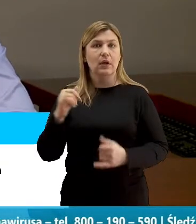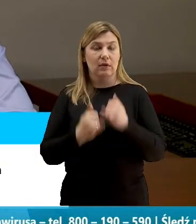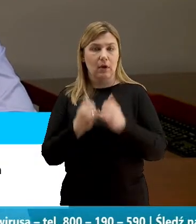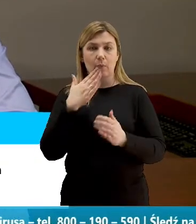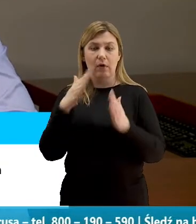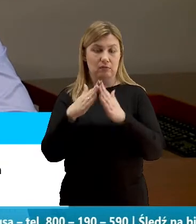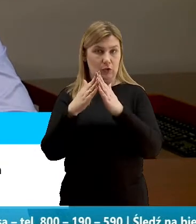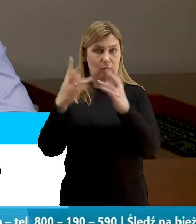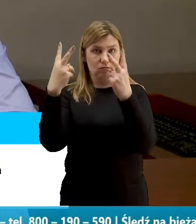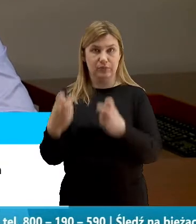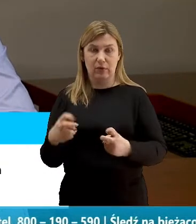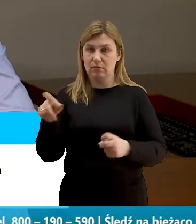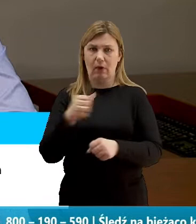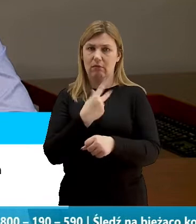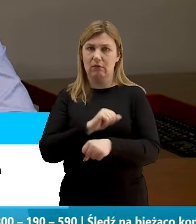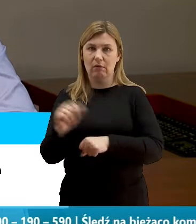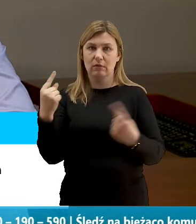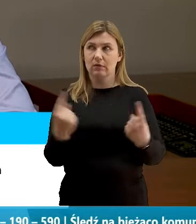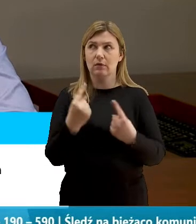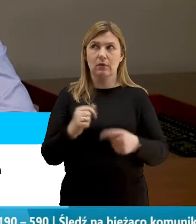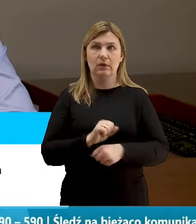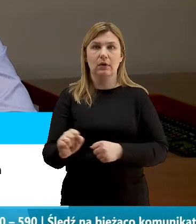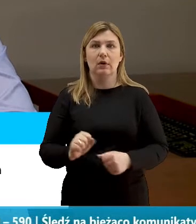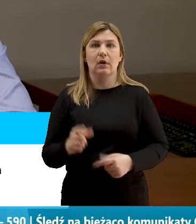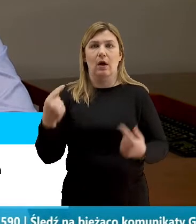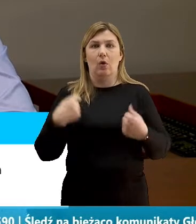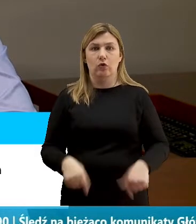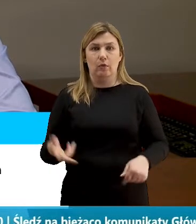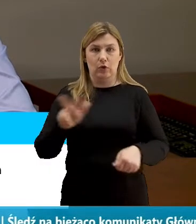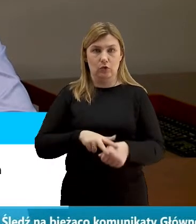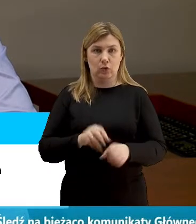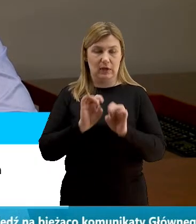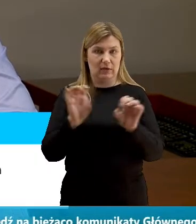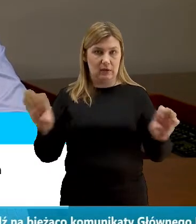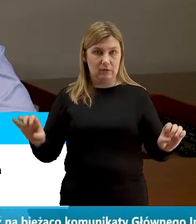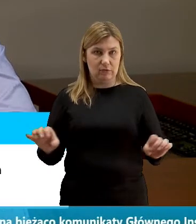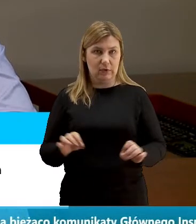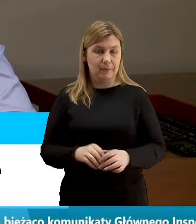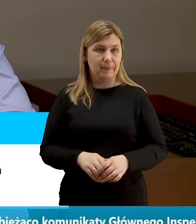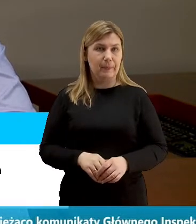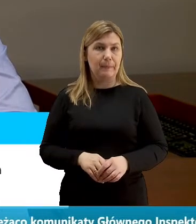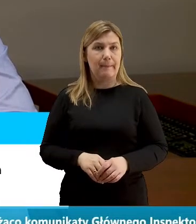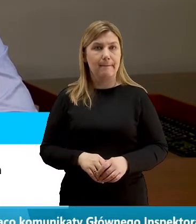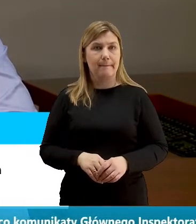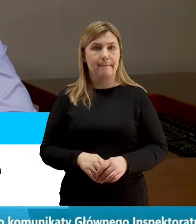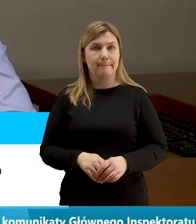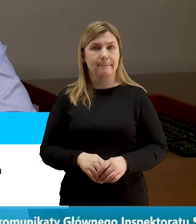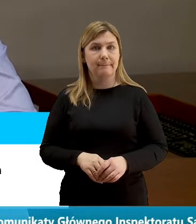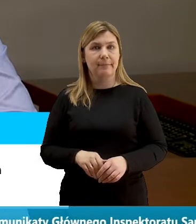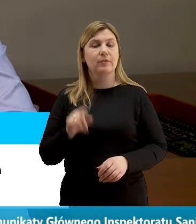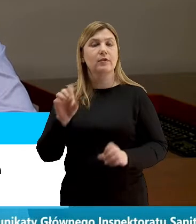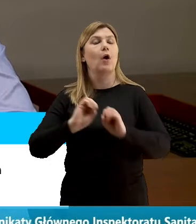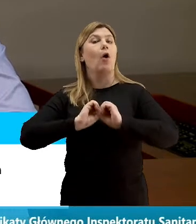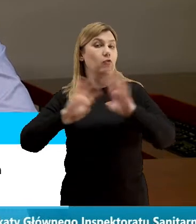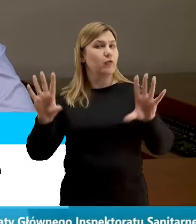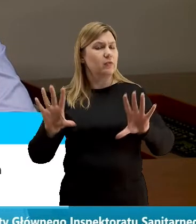to nie jest sytuacja osoby, która jest zarażona. Więc oczywiście przy